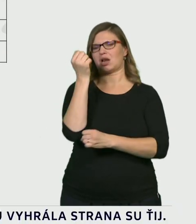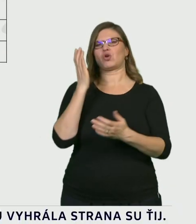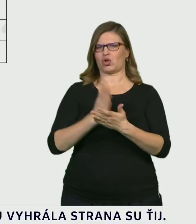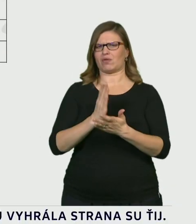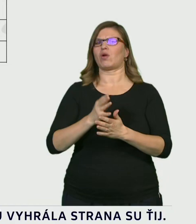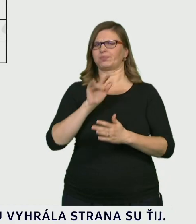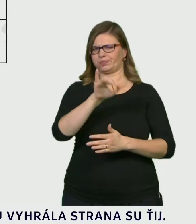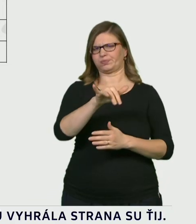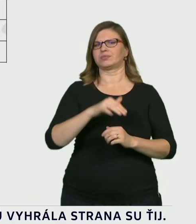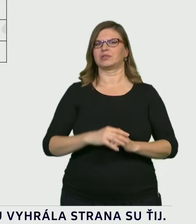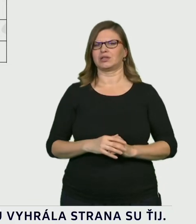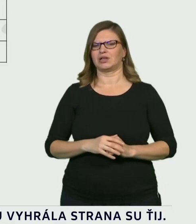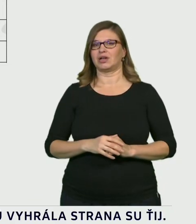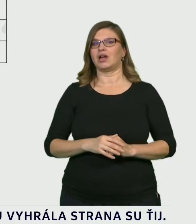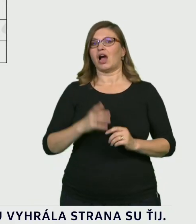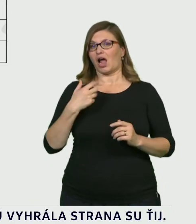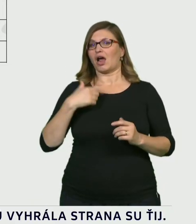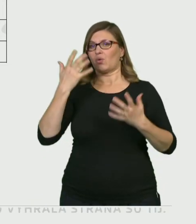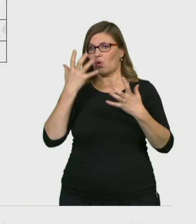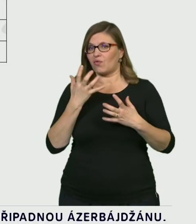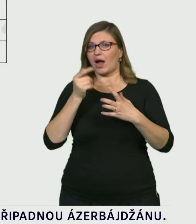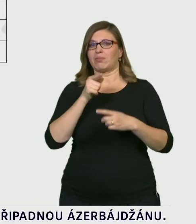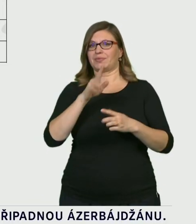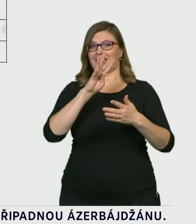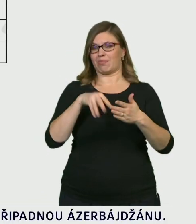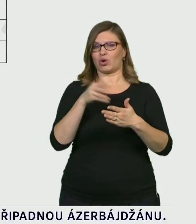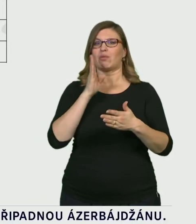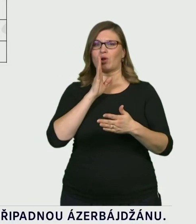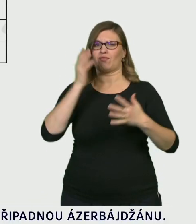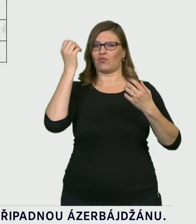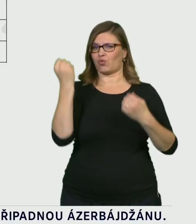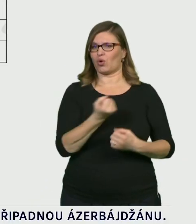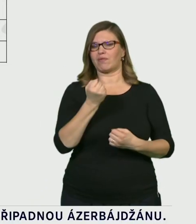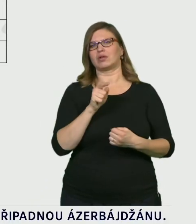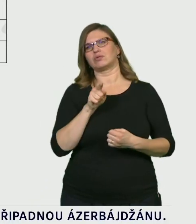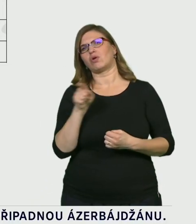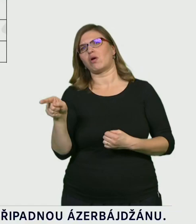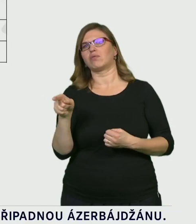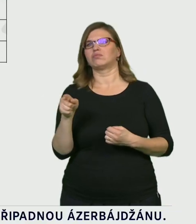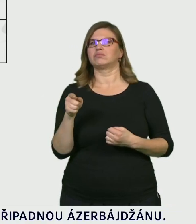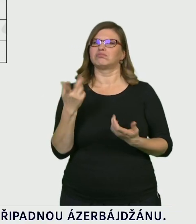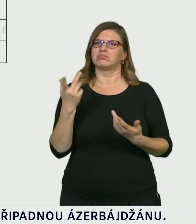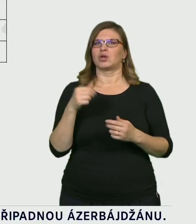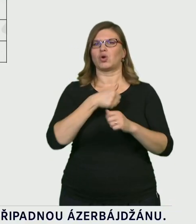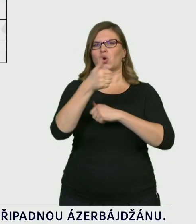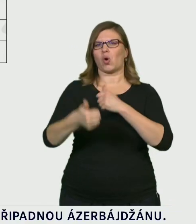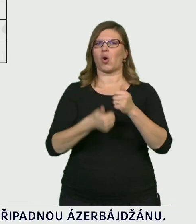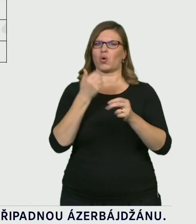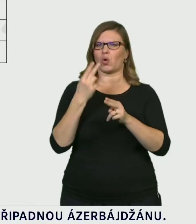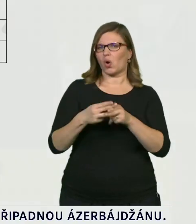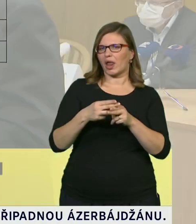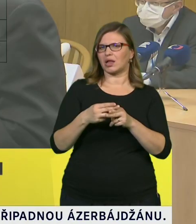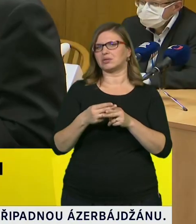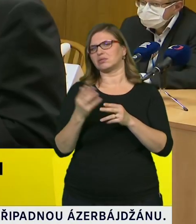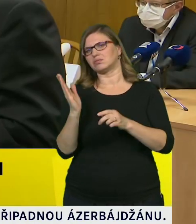vydržet po určitou dobu. Já předpokládám, že minimálně do konce roku, kdy navíc budeme vědět, jakým způsobem